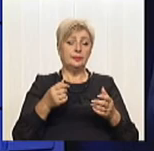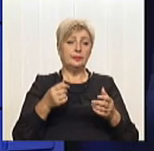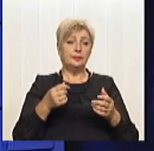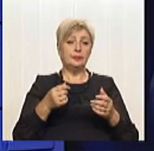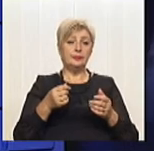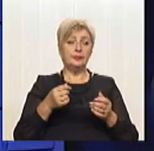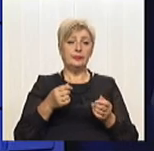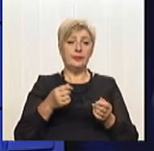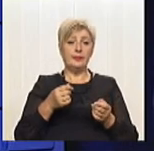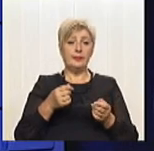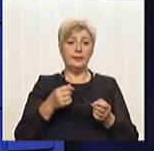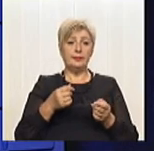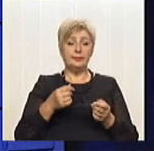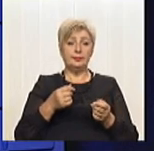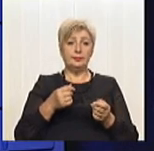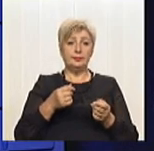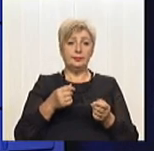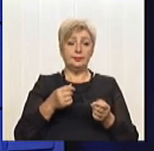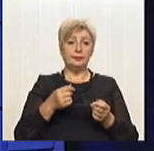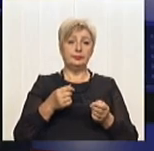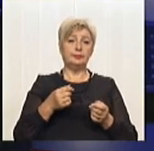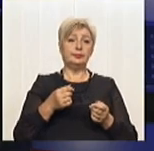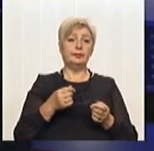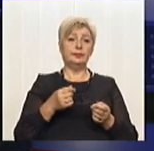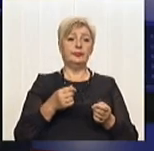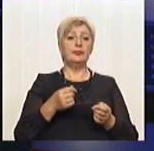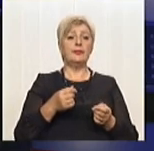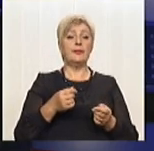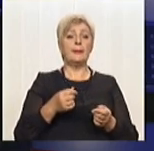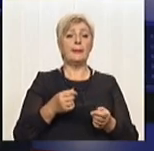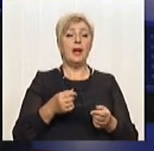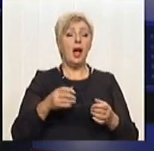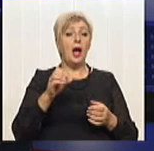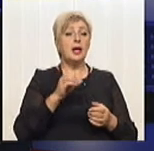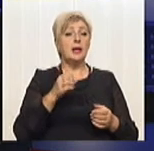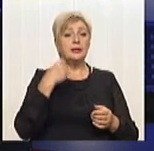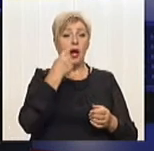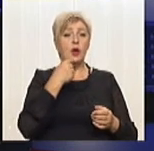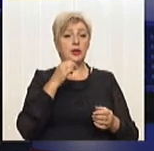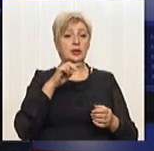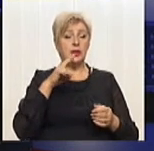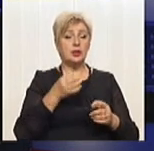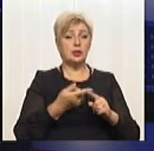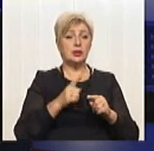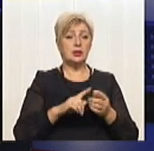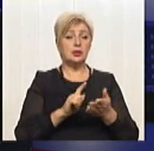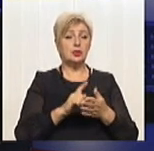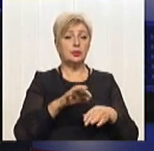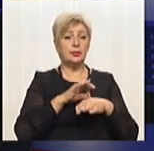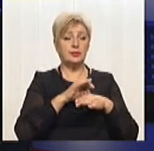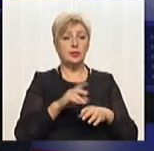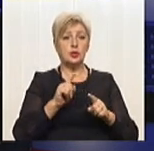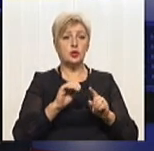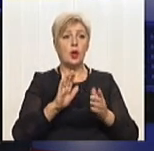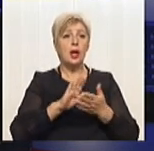нашому об'єктивному середовищу. Теоретично це має привести до того, що стан екології буде